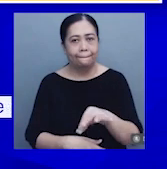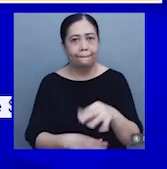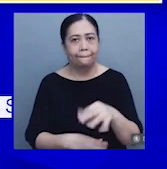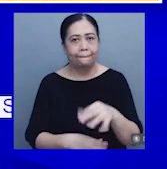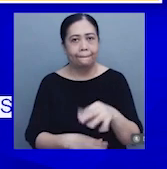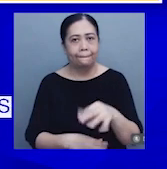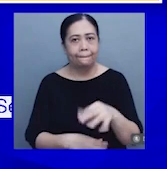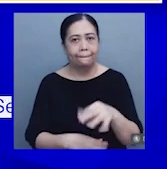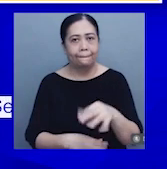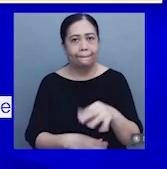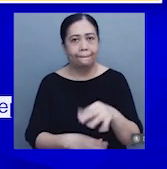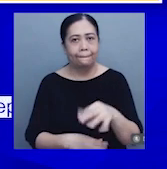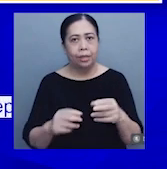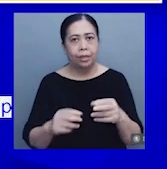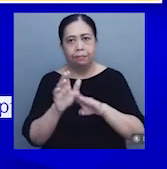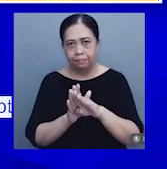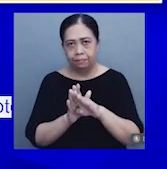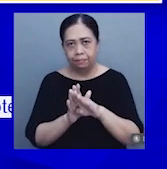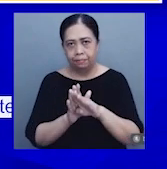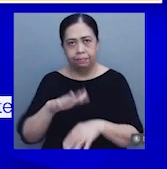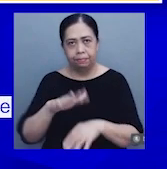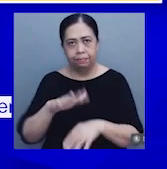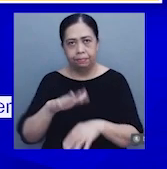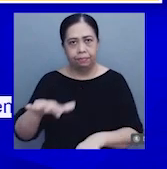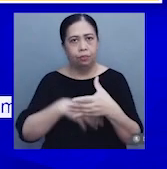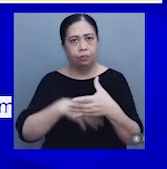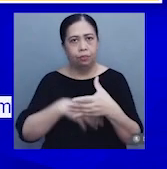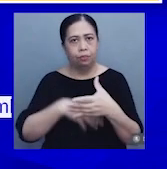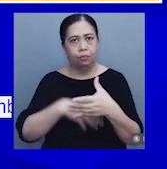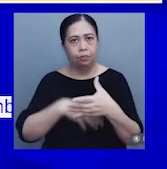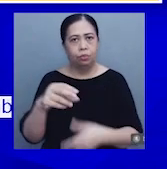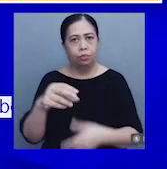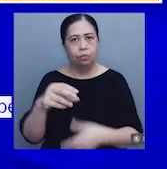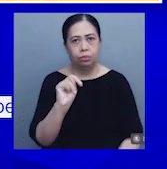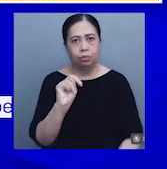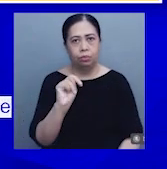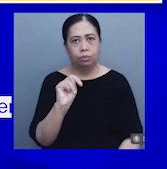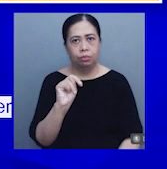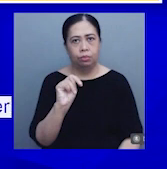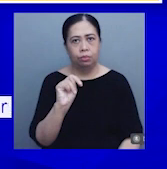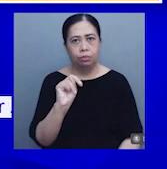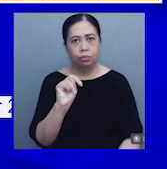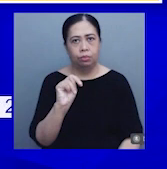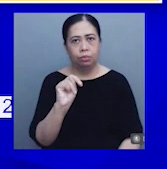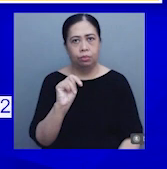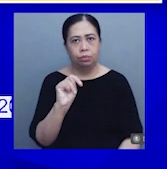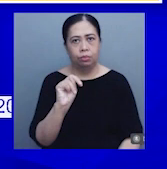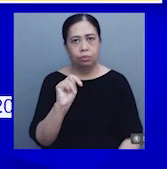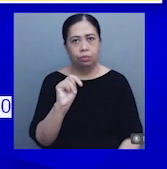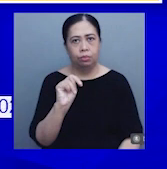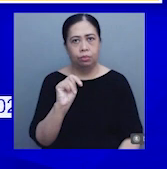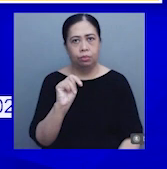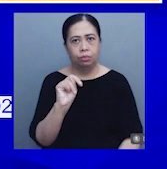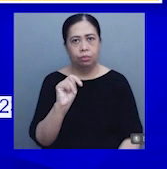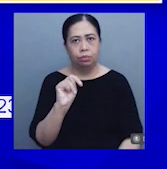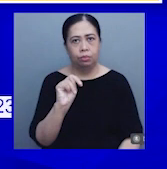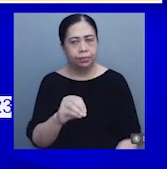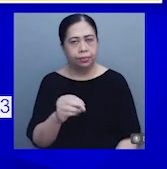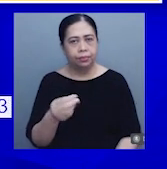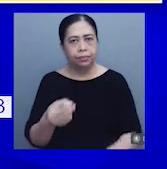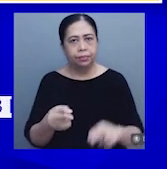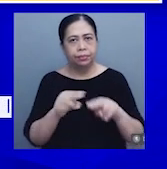inflation sa mga lugar sa labas ng National Capital Region ay ang pagtaas ng presyo ng transport na may 1.0% inflation